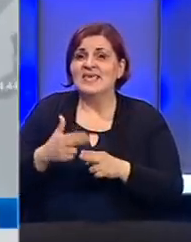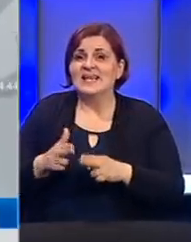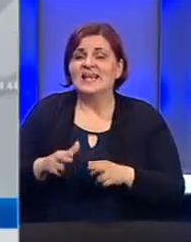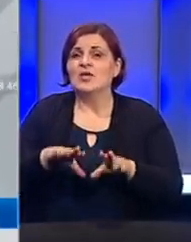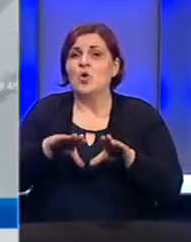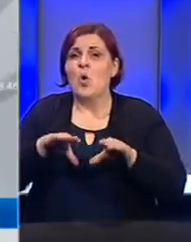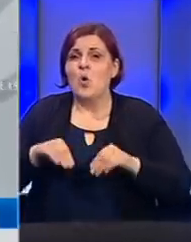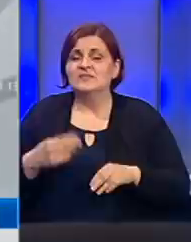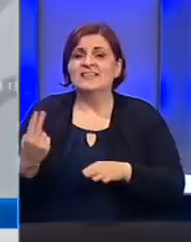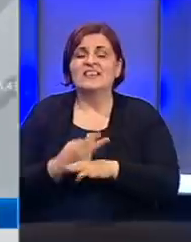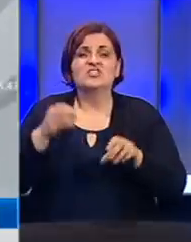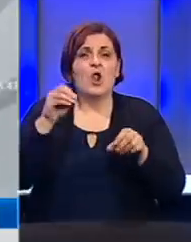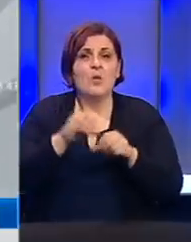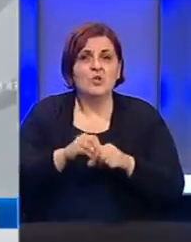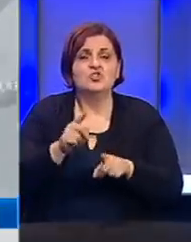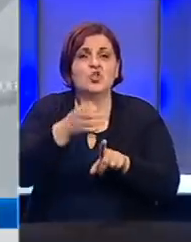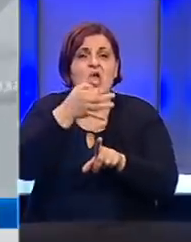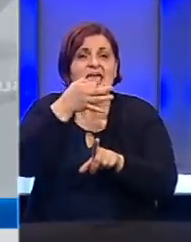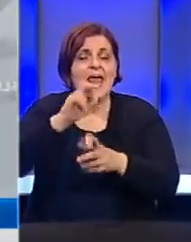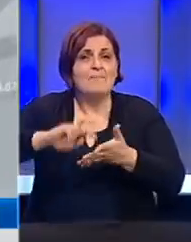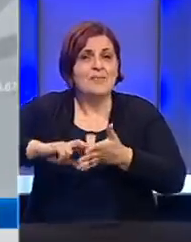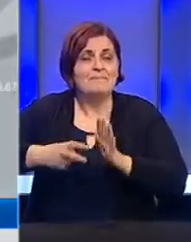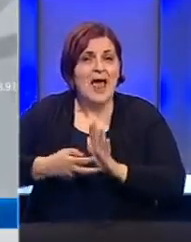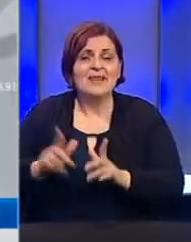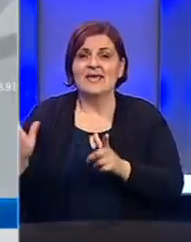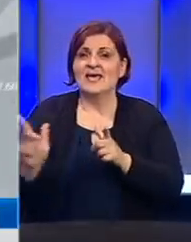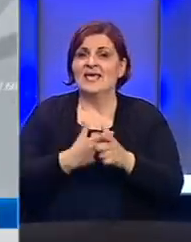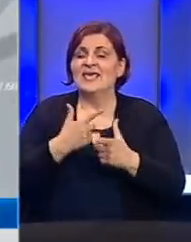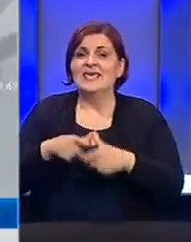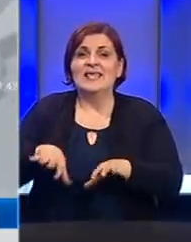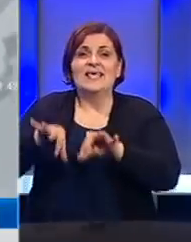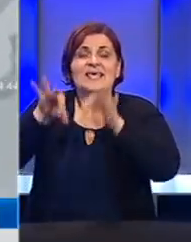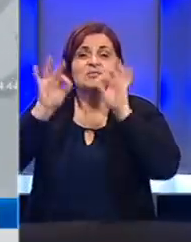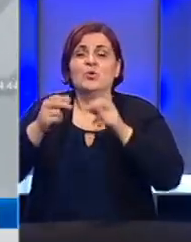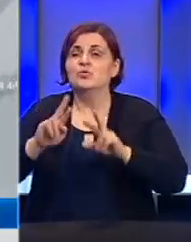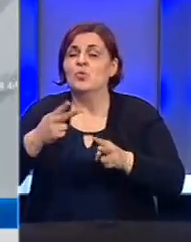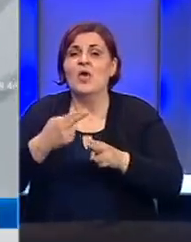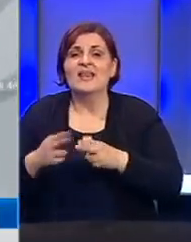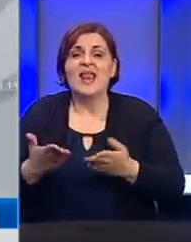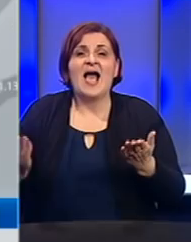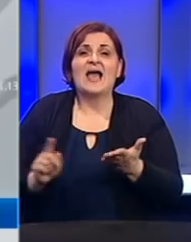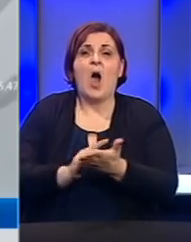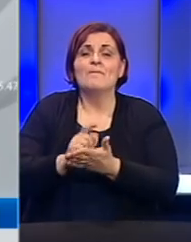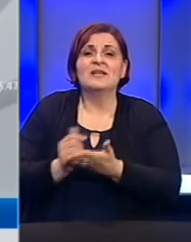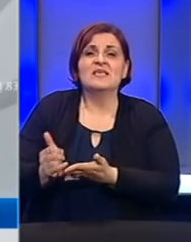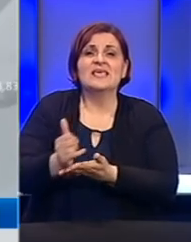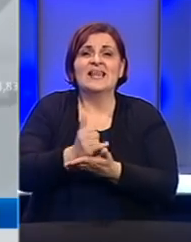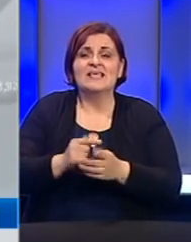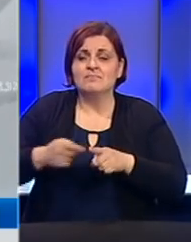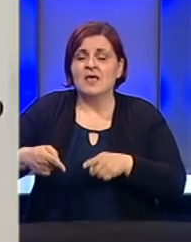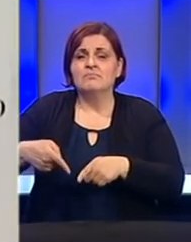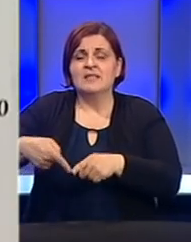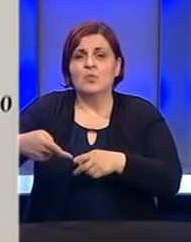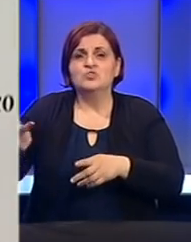osvajanje državnog budžeta, što je najbolji scenarij, ili iznalaženjem drugog rješenja kao što je privremeno korištenje tekuće